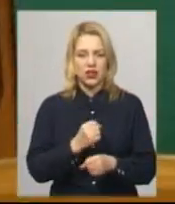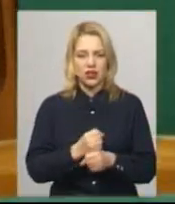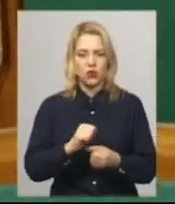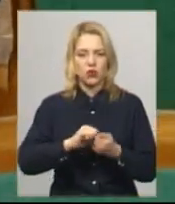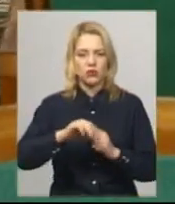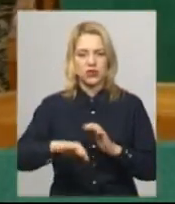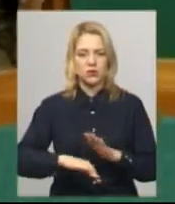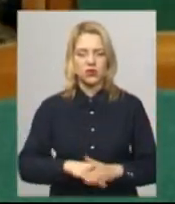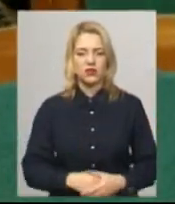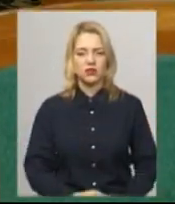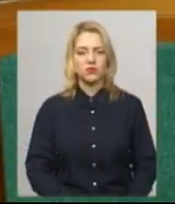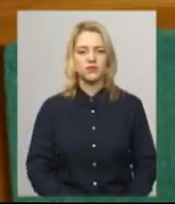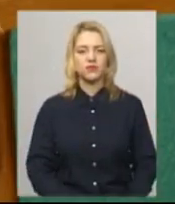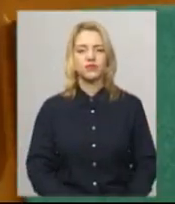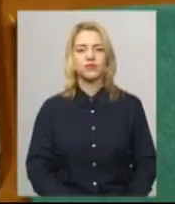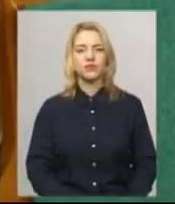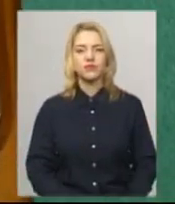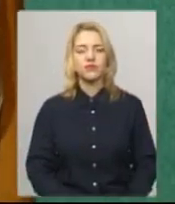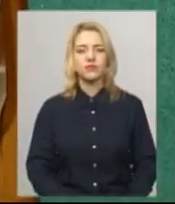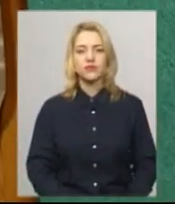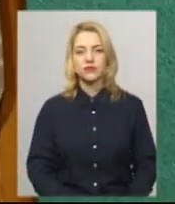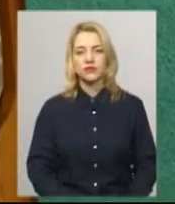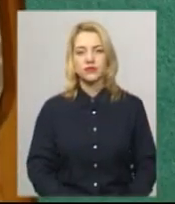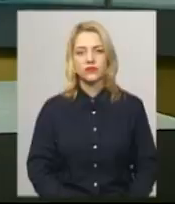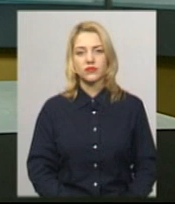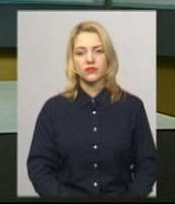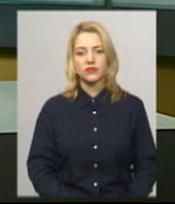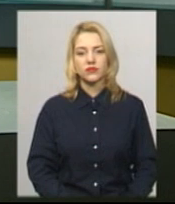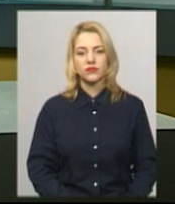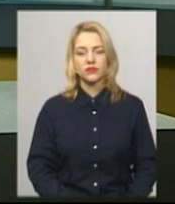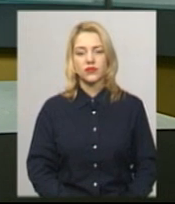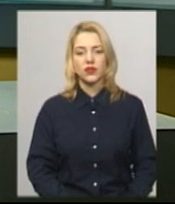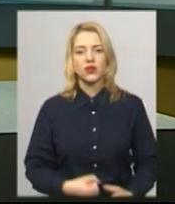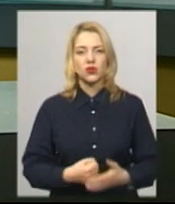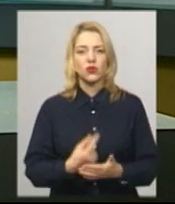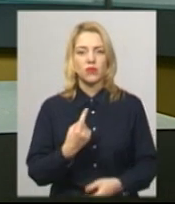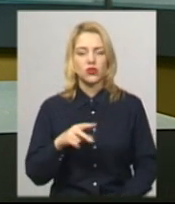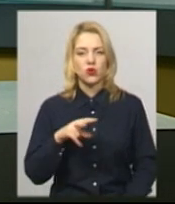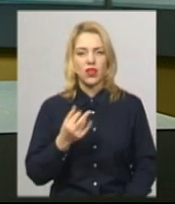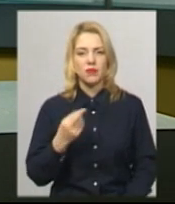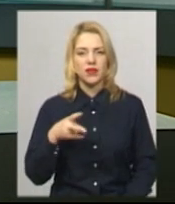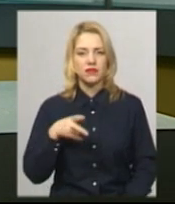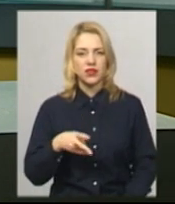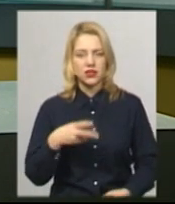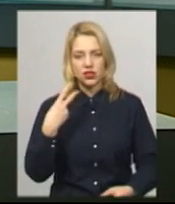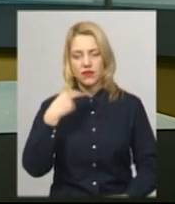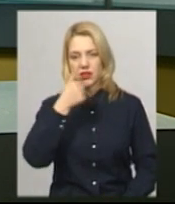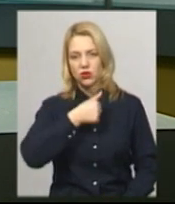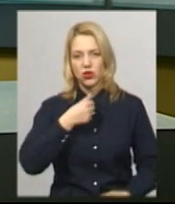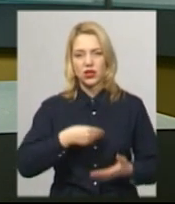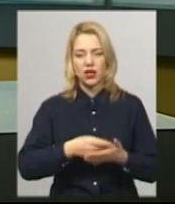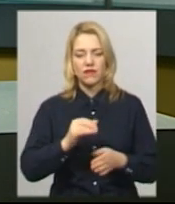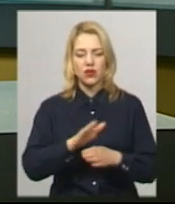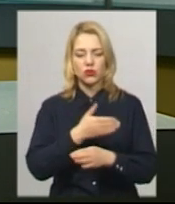Світлана Поробок, Віктор Кривий, новини на Суспільному, Хмельницький. До 1 липня 2020 року тариф на